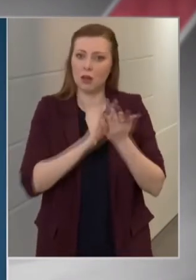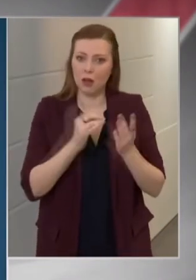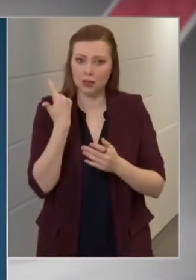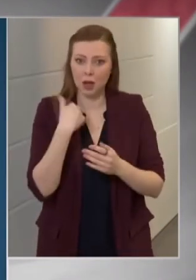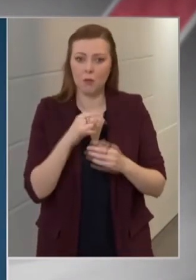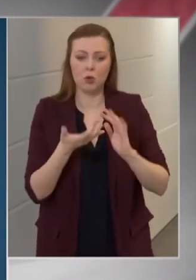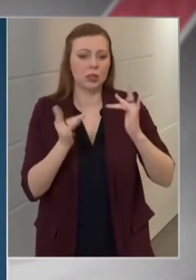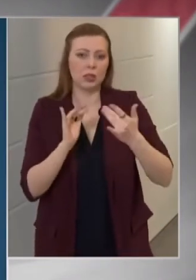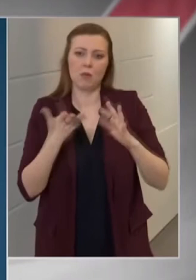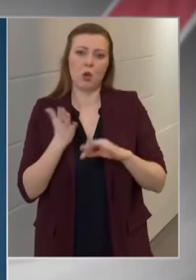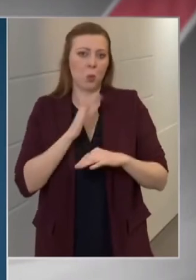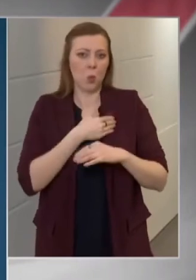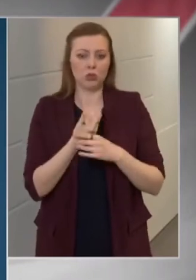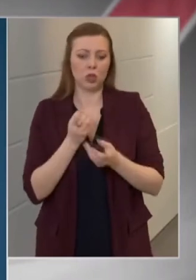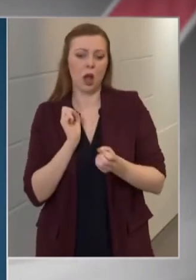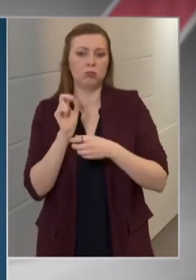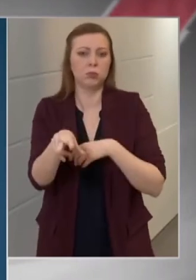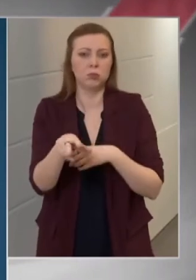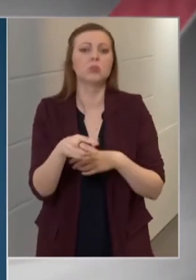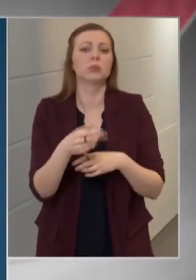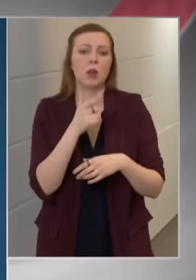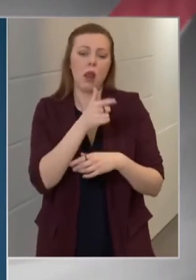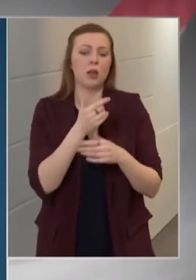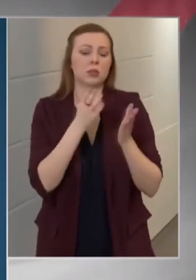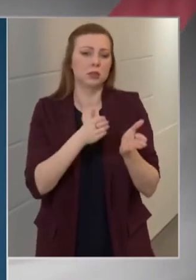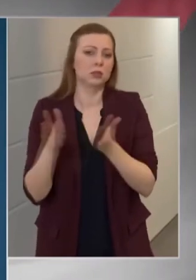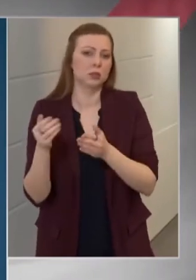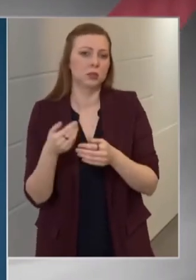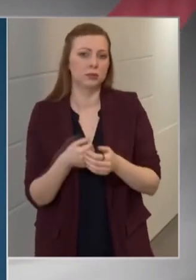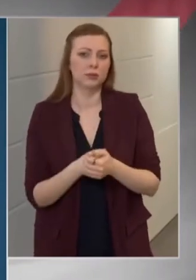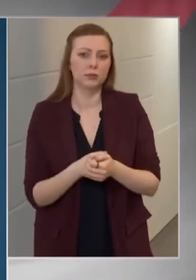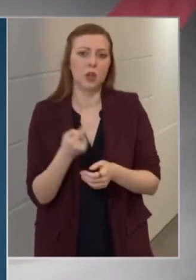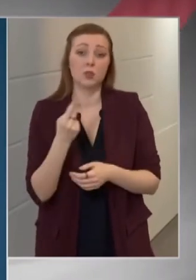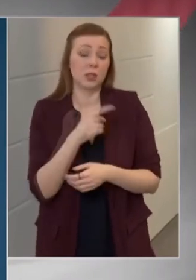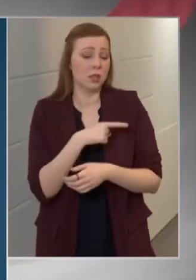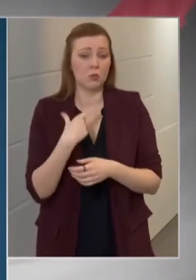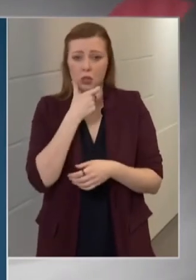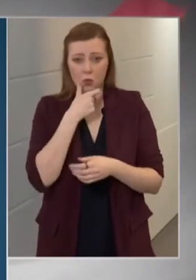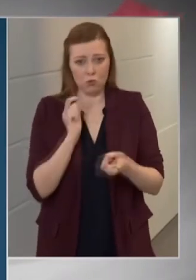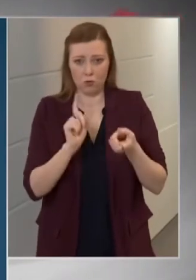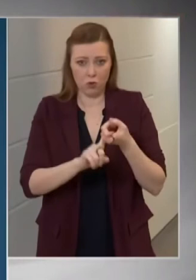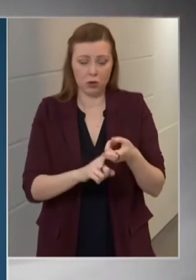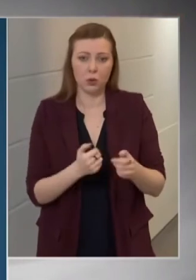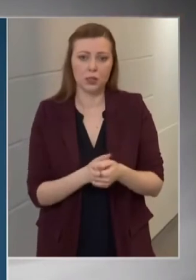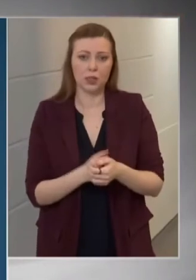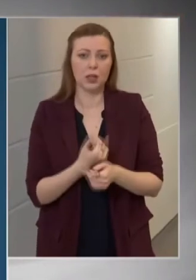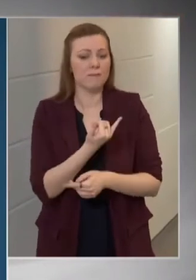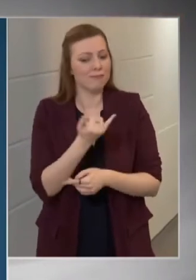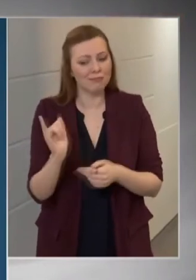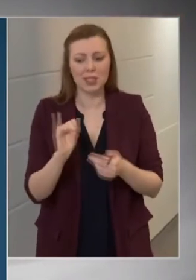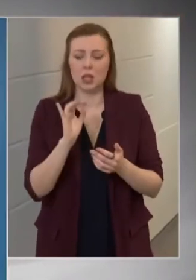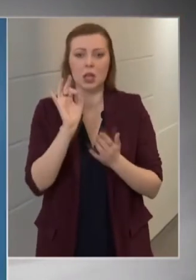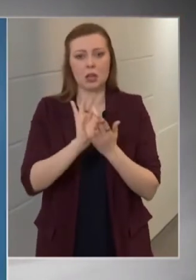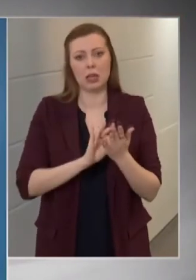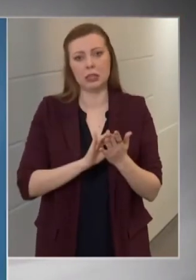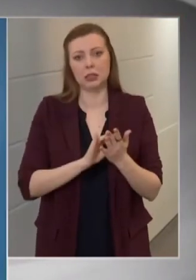hangsúlyozta György István. Ennek részeként múlt hét sütörtökön kezdték el a házi orvosok az AstraZeneca vakcinával a 60 év alattiak